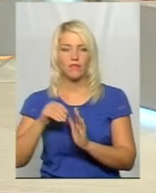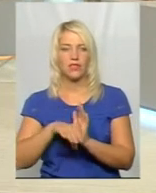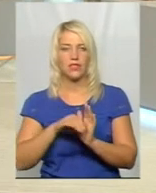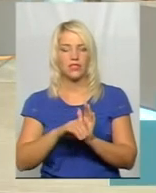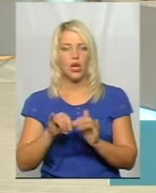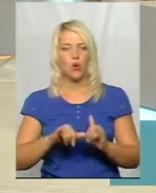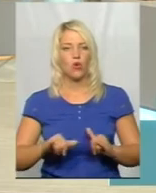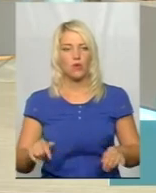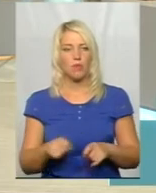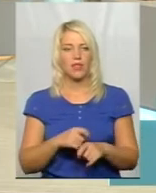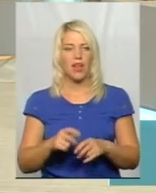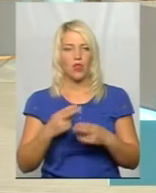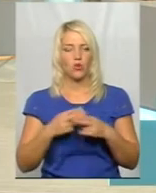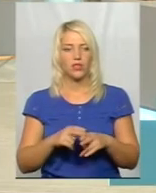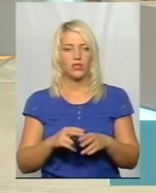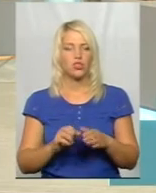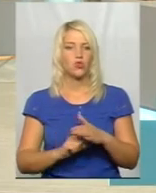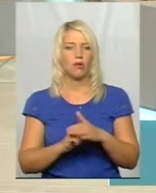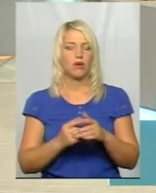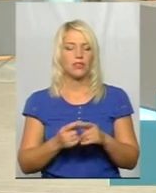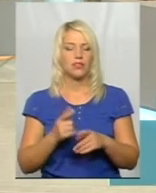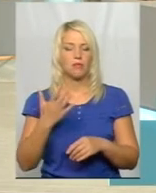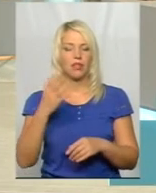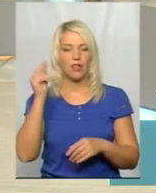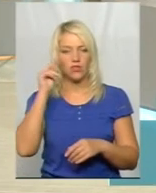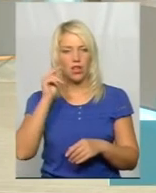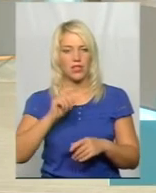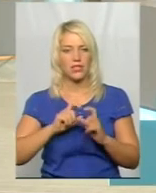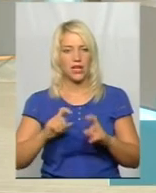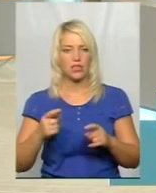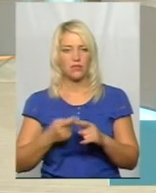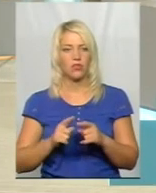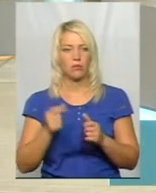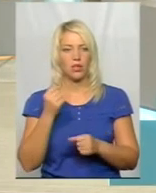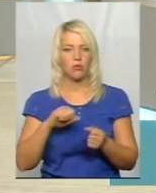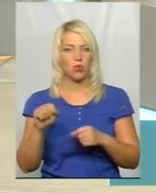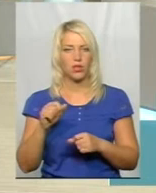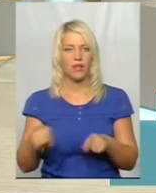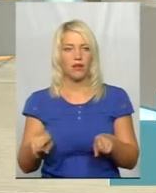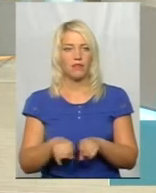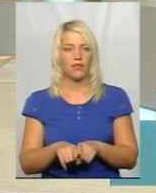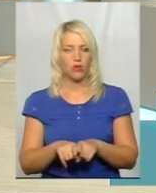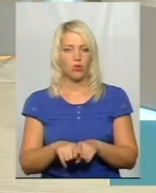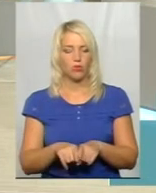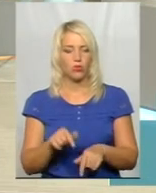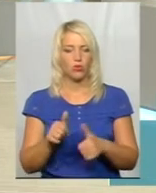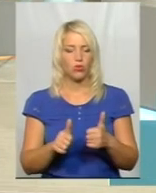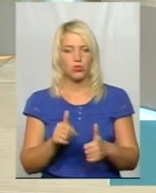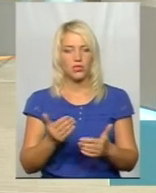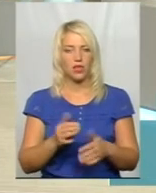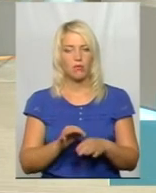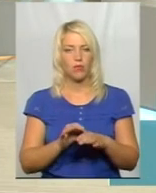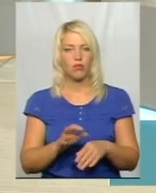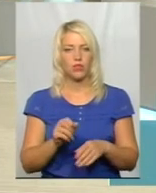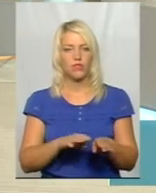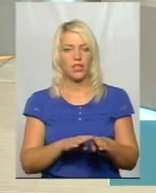матеріально-технічної бази. І оці 5 навчальних закладів перемогли в такому конкурсі, який проводився